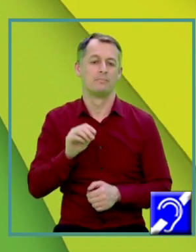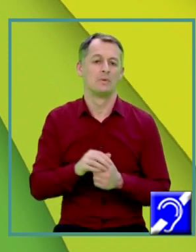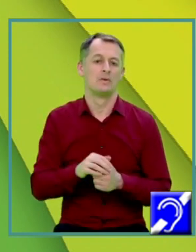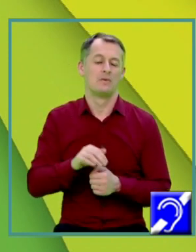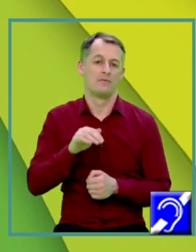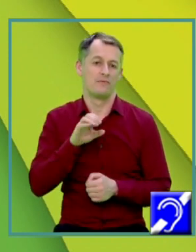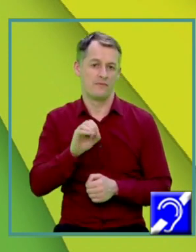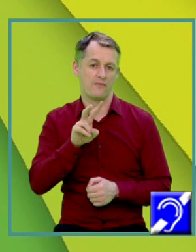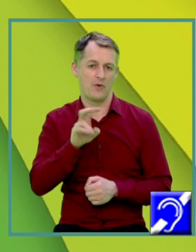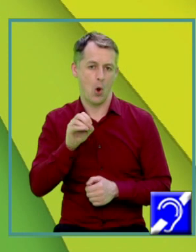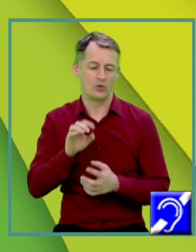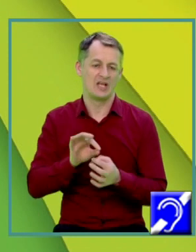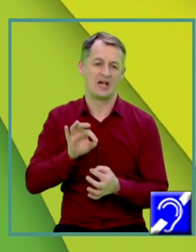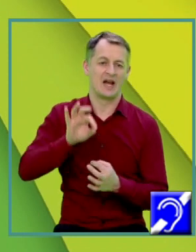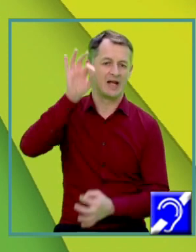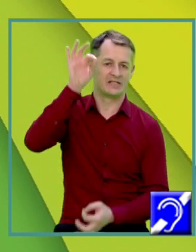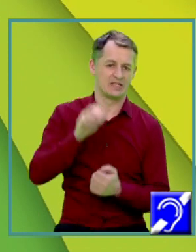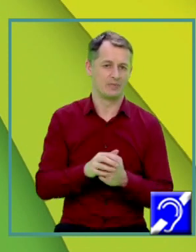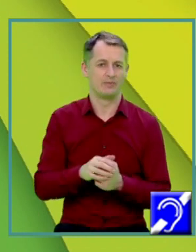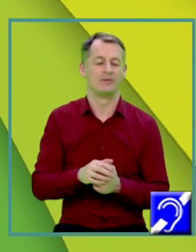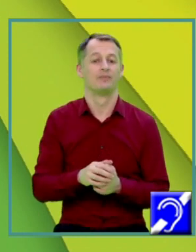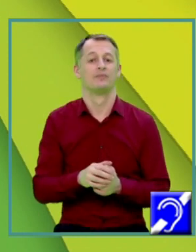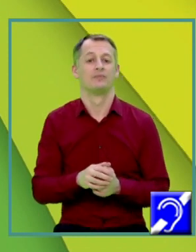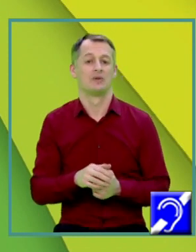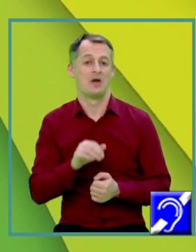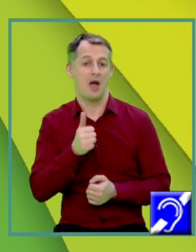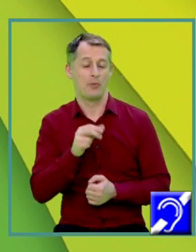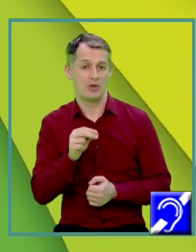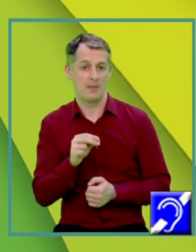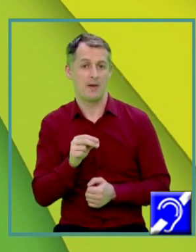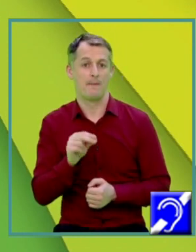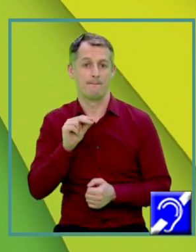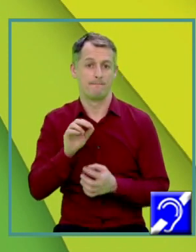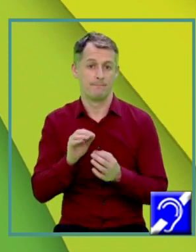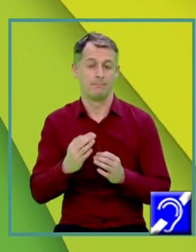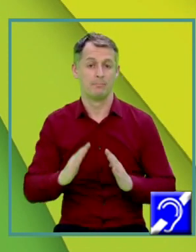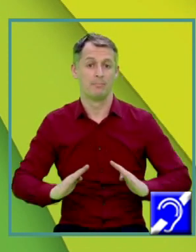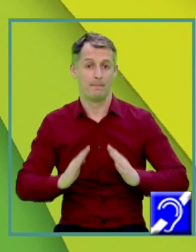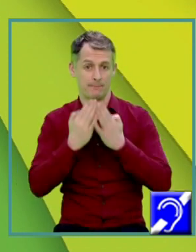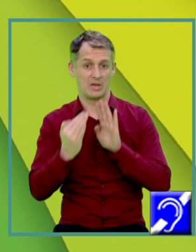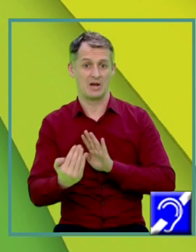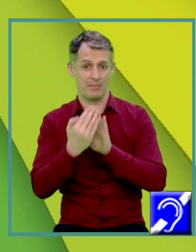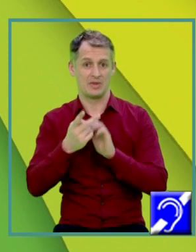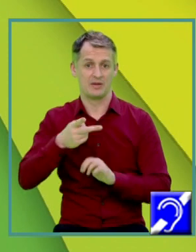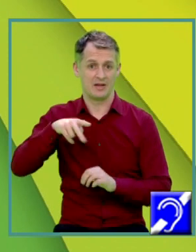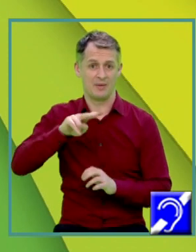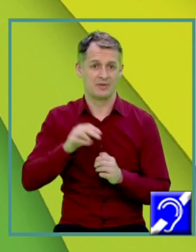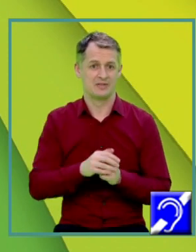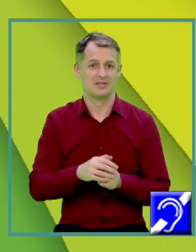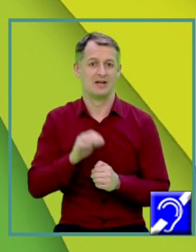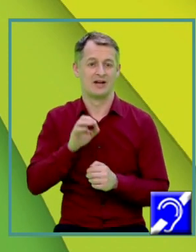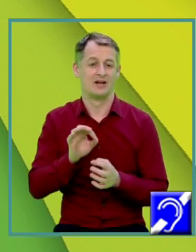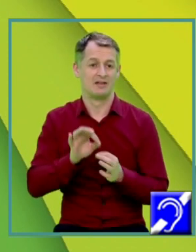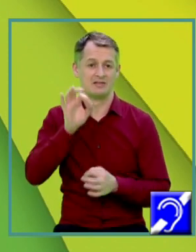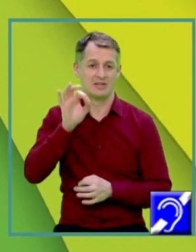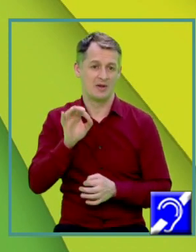Vom obține că apotema piramidei la pătrat este egal cu înălțime la pătrat plus